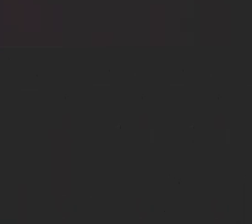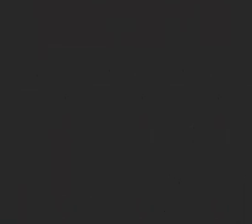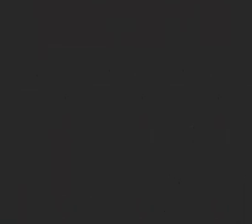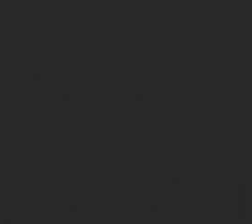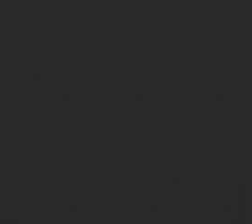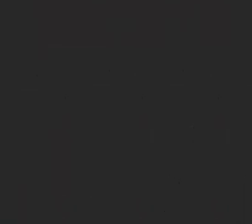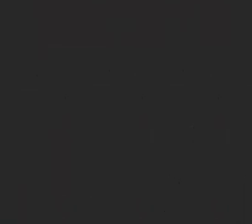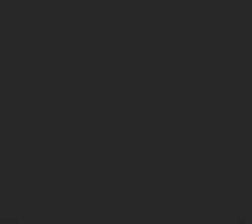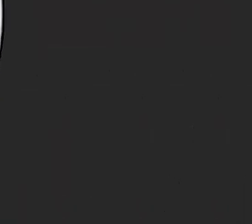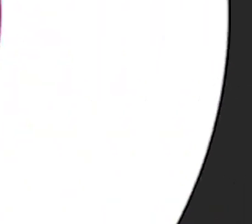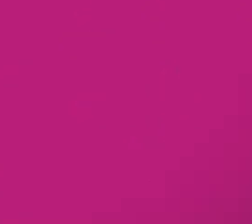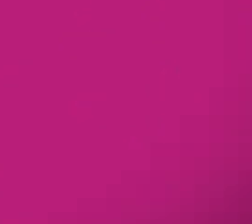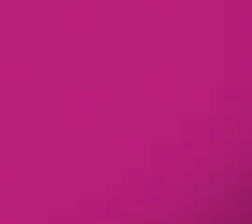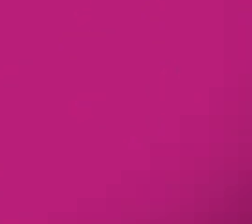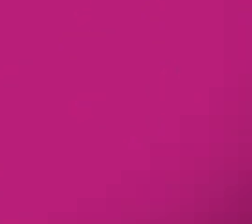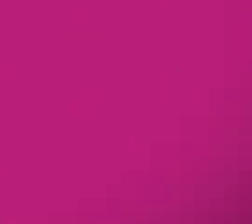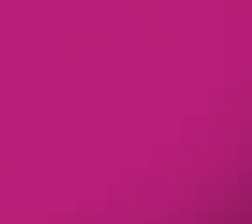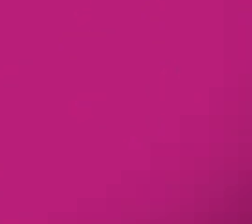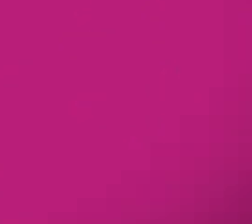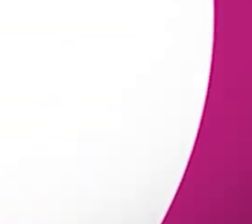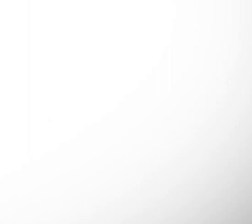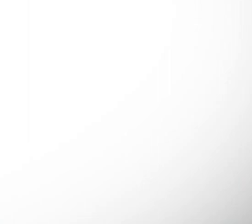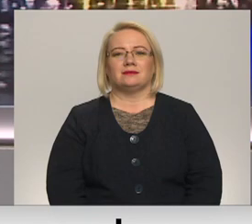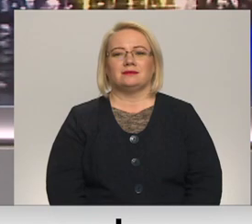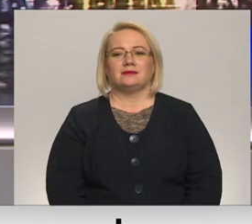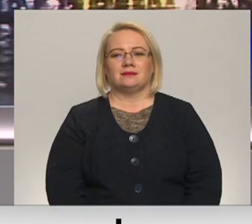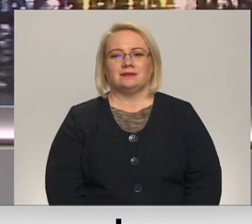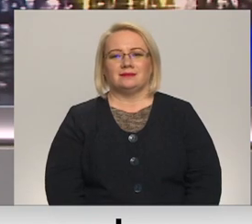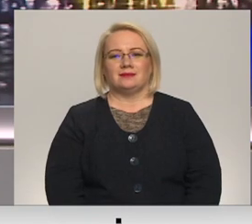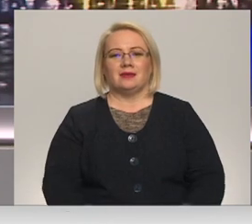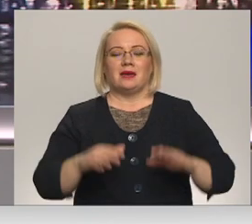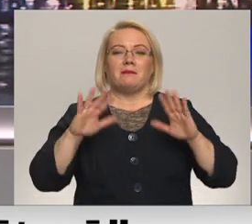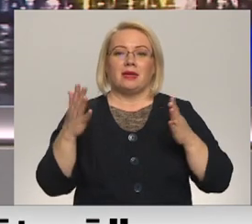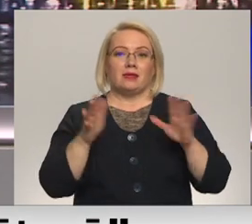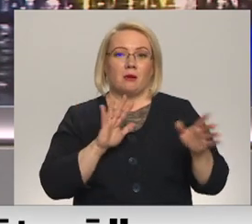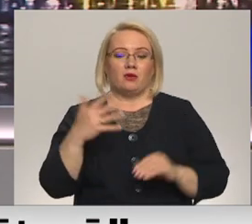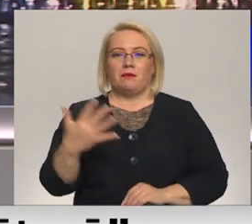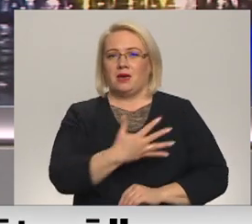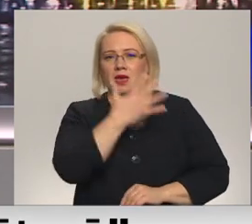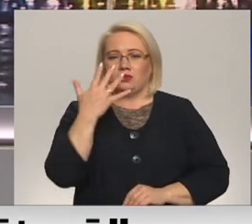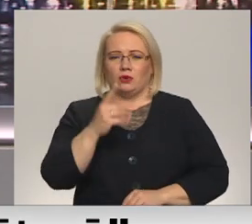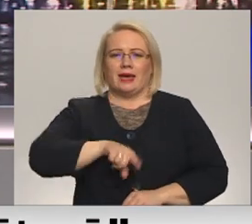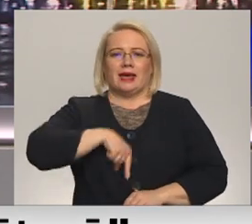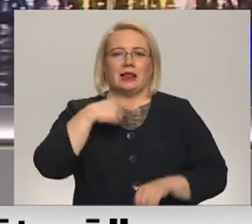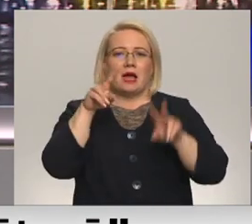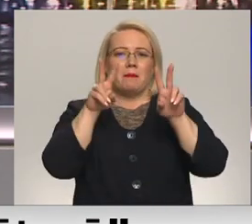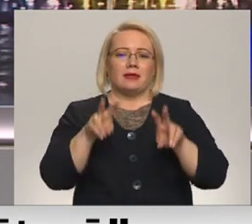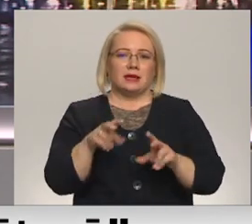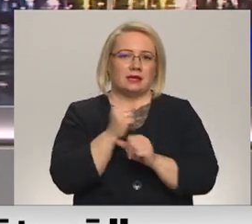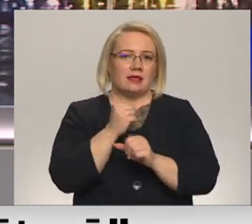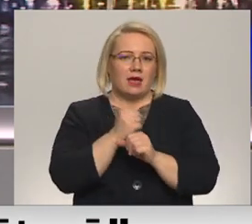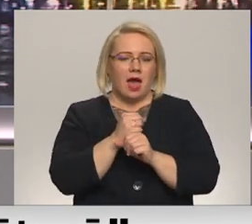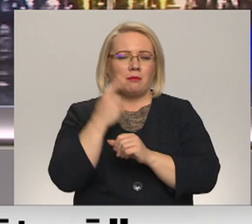Re, visi ēters ir te! Pēc aptuveni piecu gadu ilga pētniecības darba,